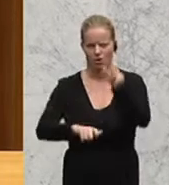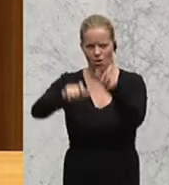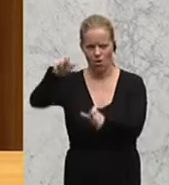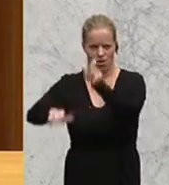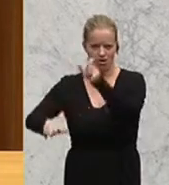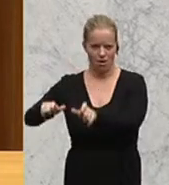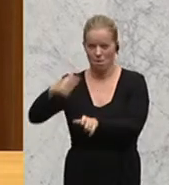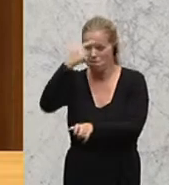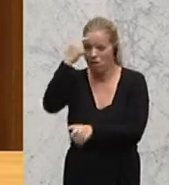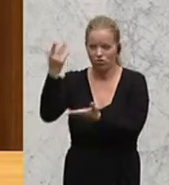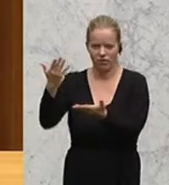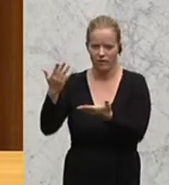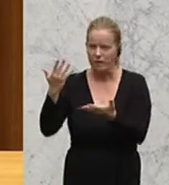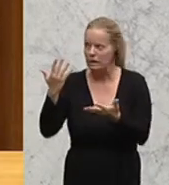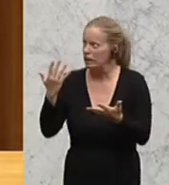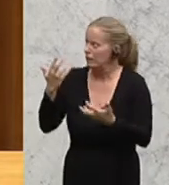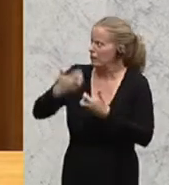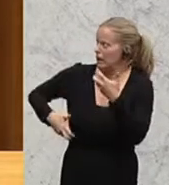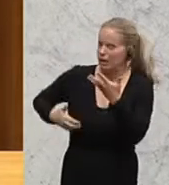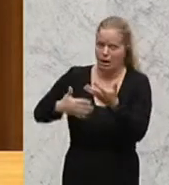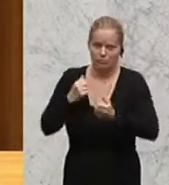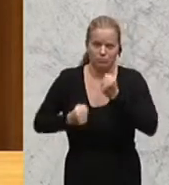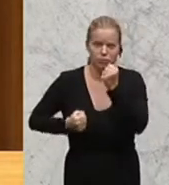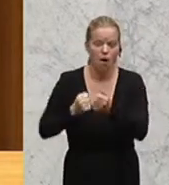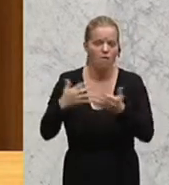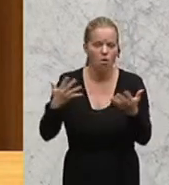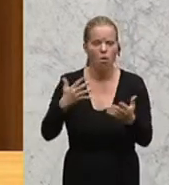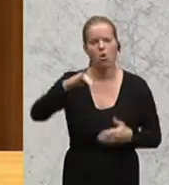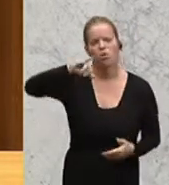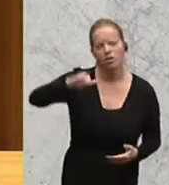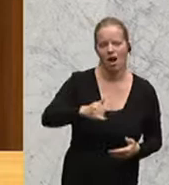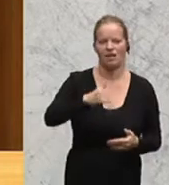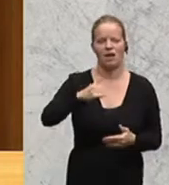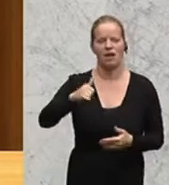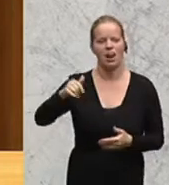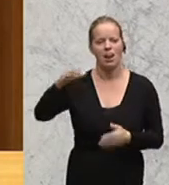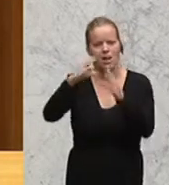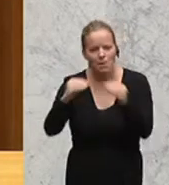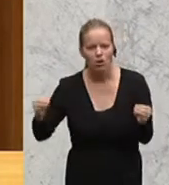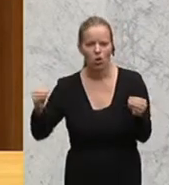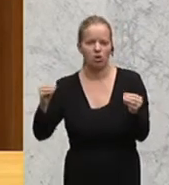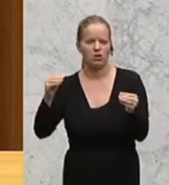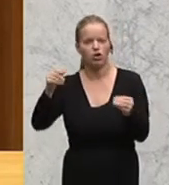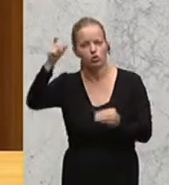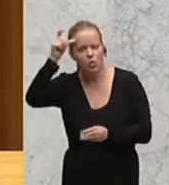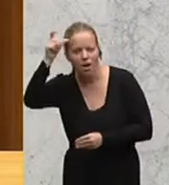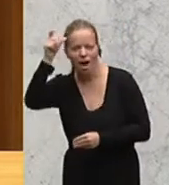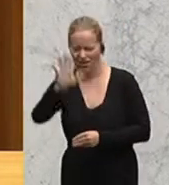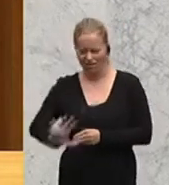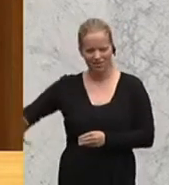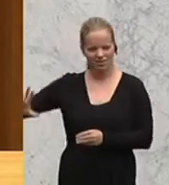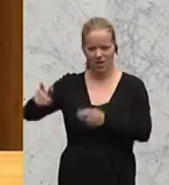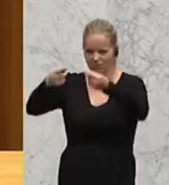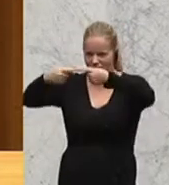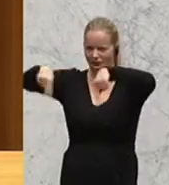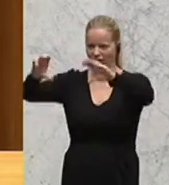von Millionen von Menschen, die um ihr Leben rennen, sind in Jordanien, sind im Libanon, sind in der Türkei, sind eben in den umliegenden